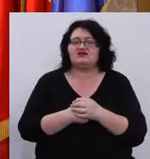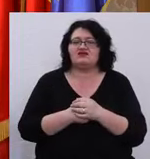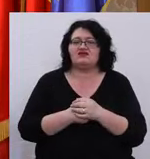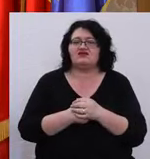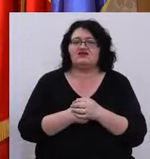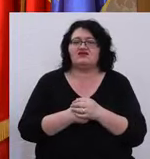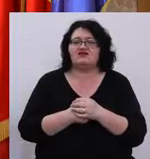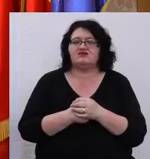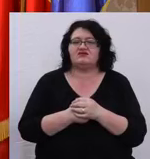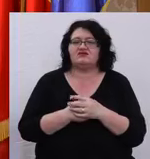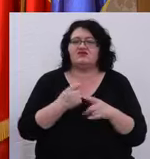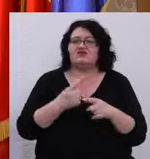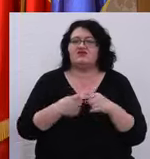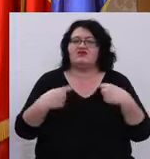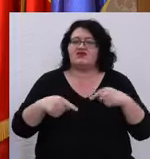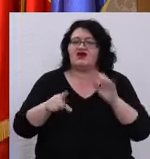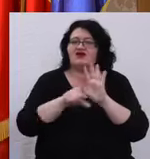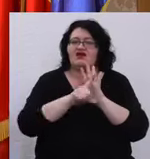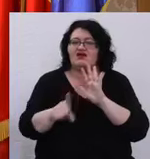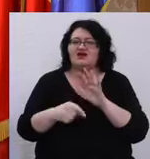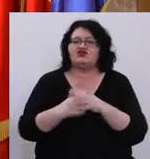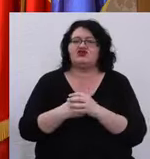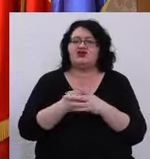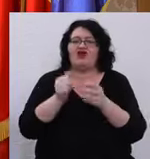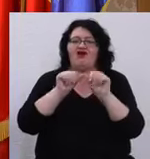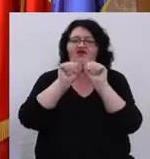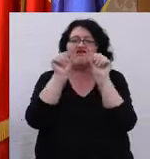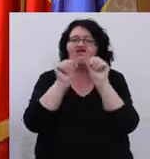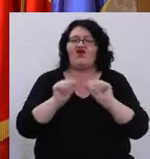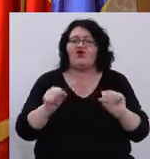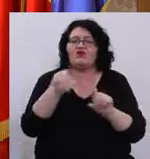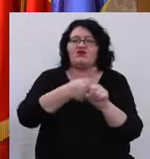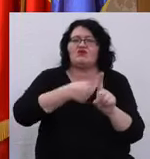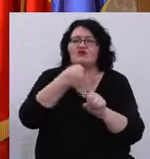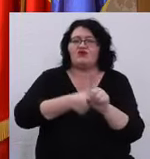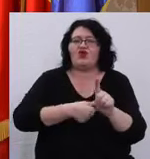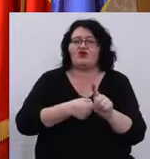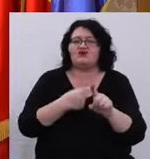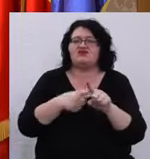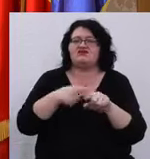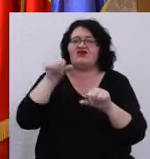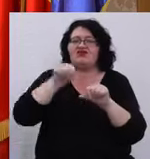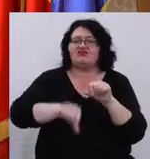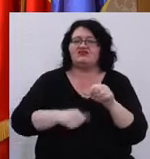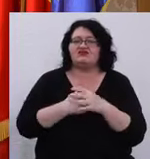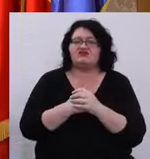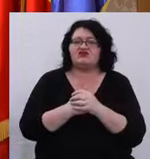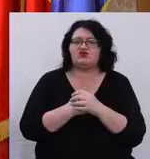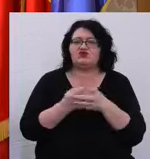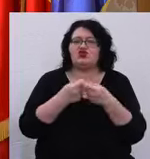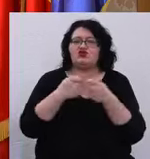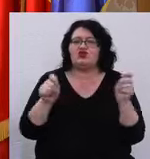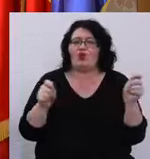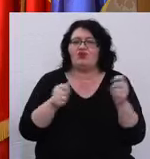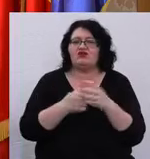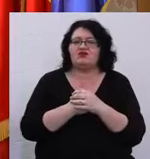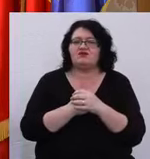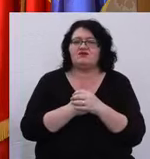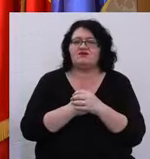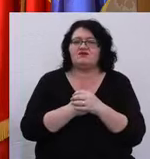cadru ilegitim, există o formă de protest care de fapt subminiază tocmai